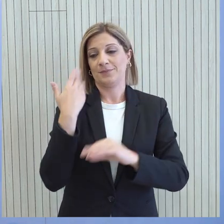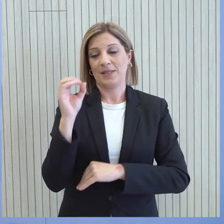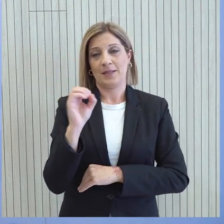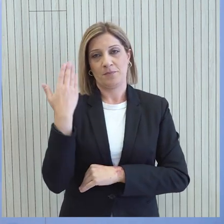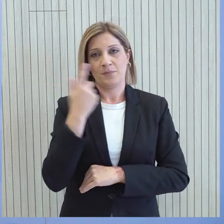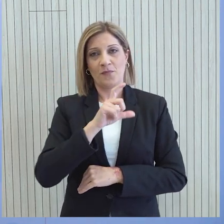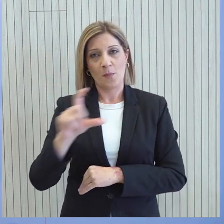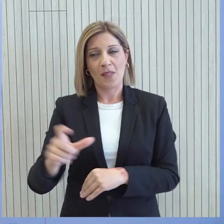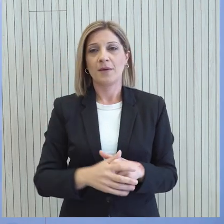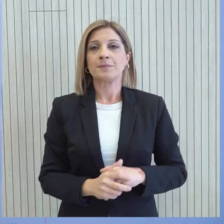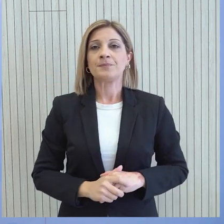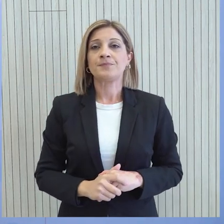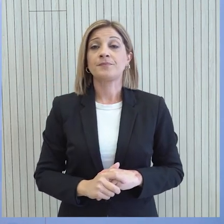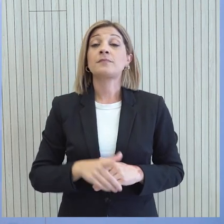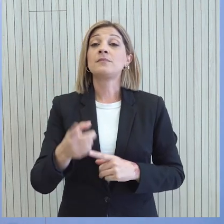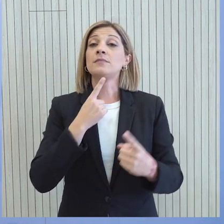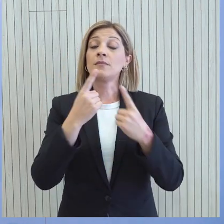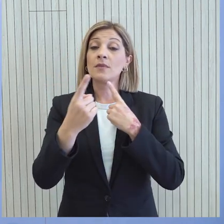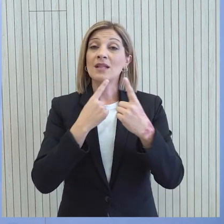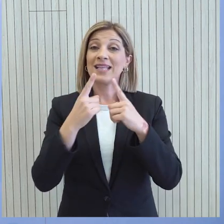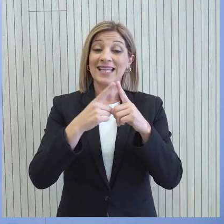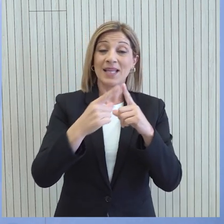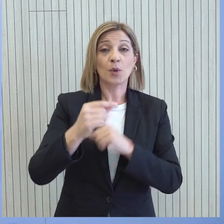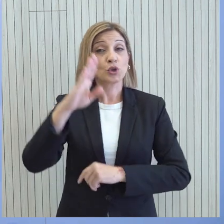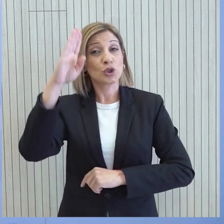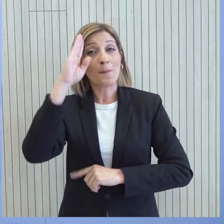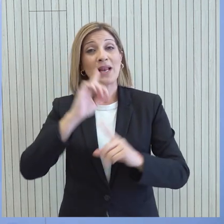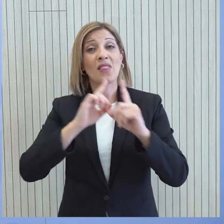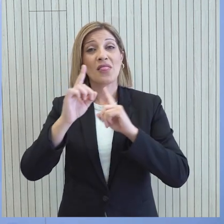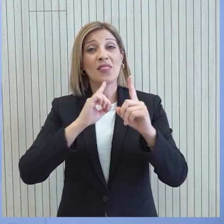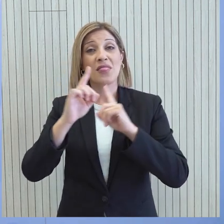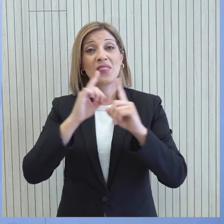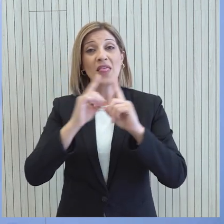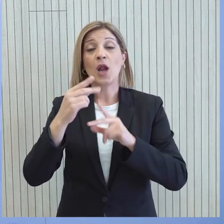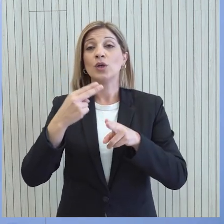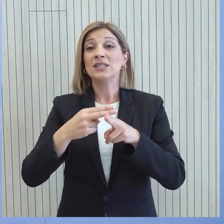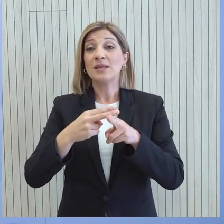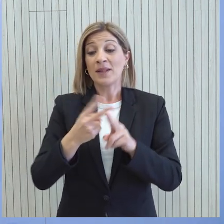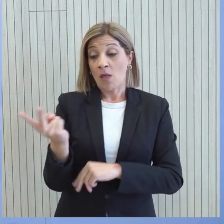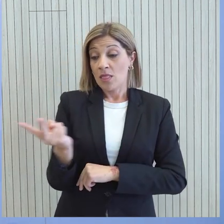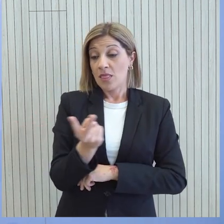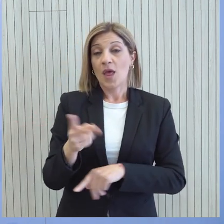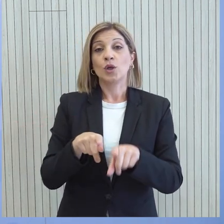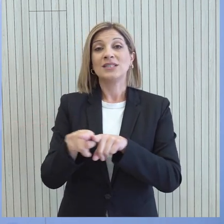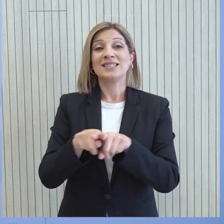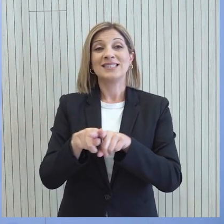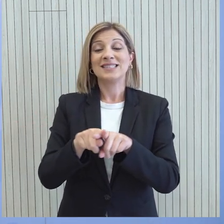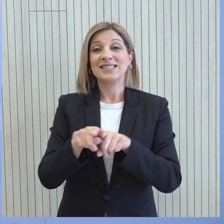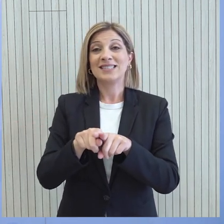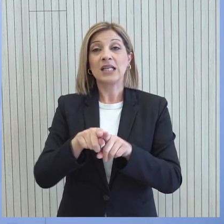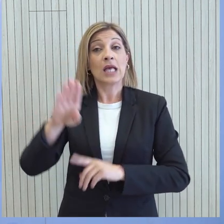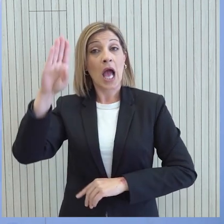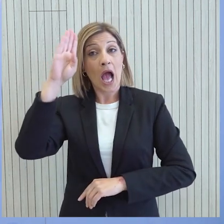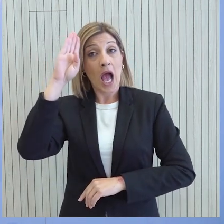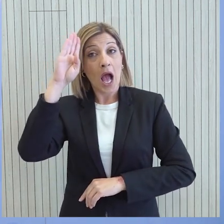περασμένη εβδομάδα. Στρατηγικός διάλογος Κύπρου ΟΠΑ, ένα σχήμα διμερών συνεργασιών που οι ΙΠΑ